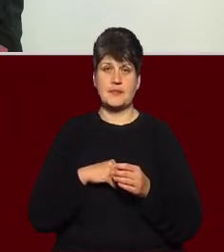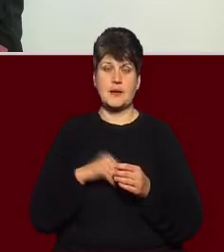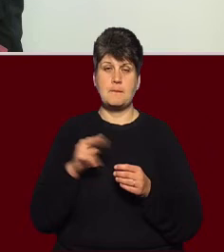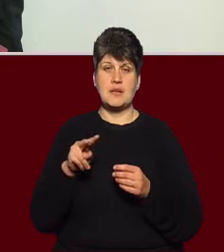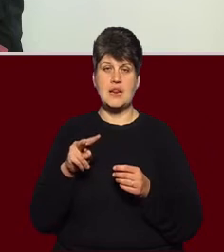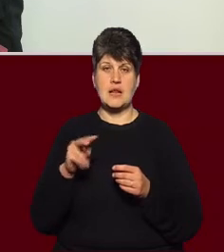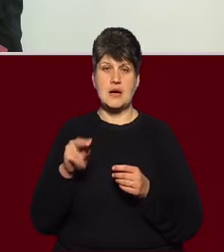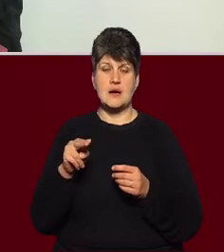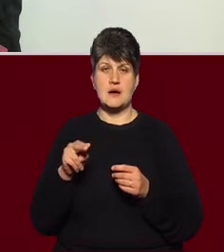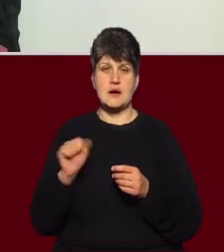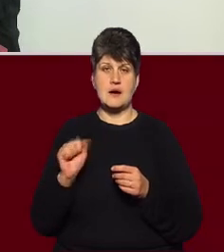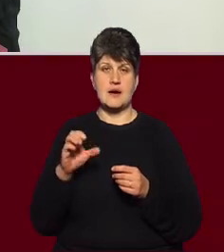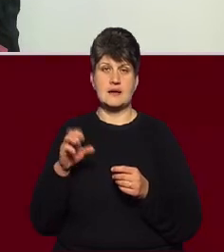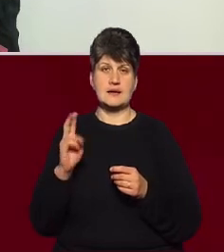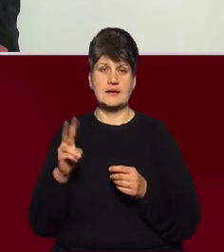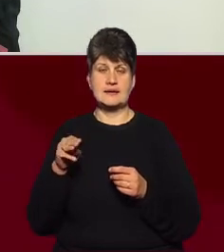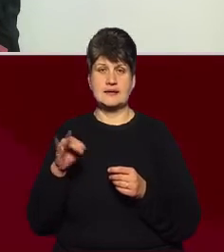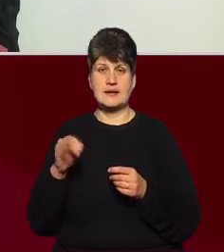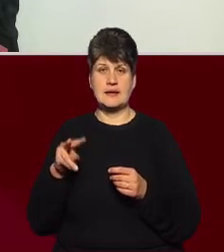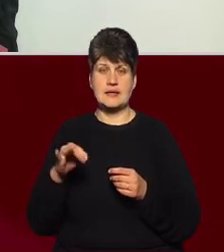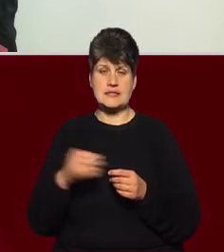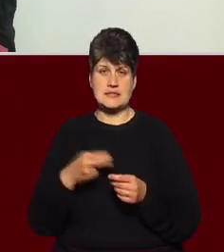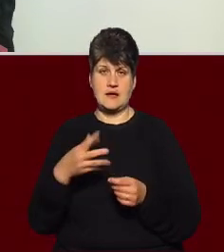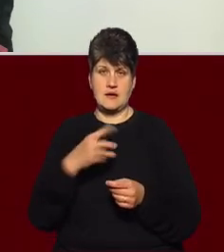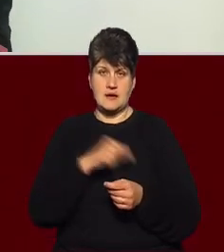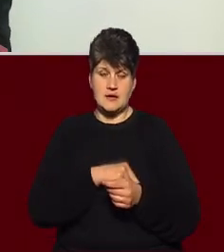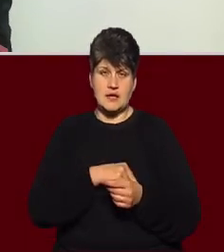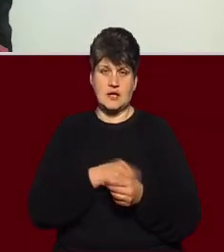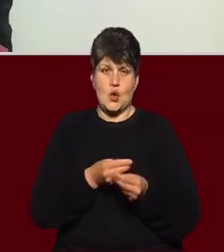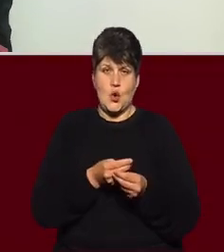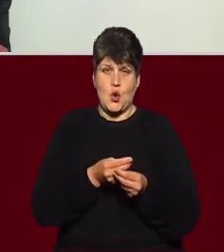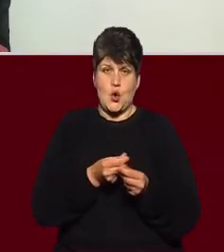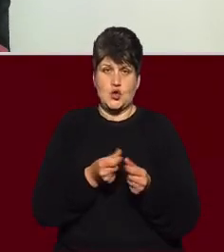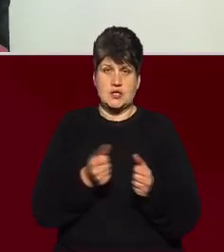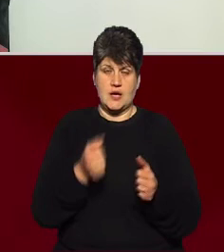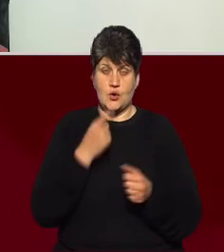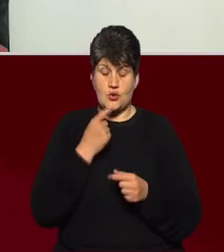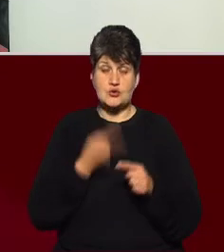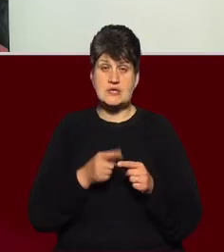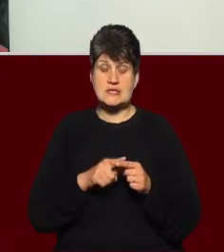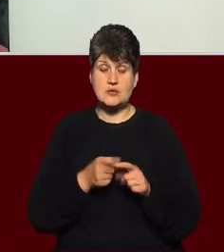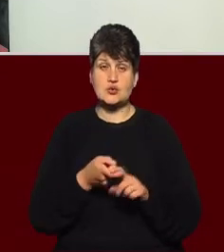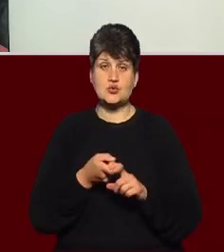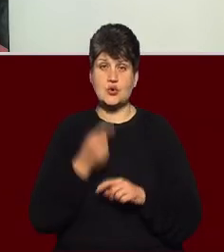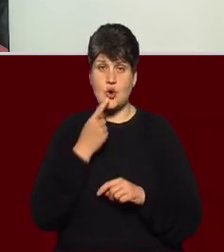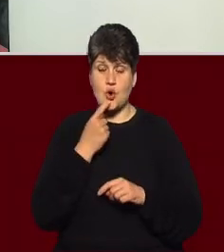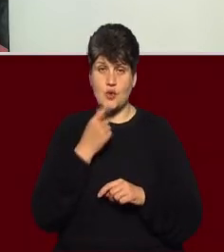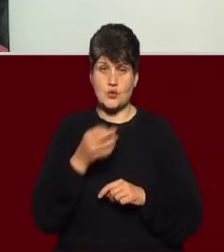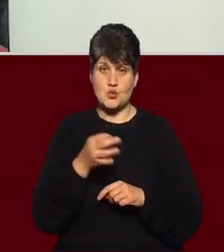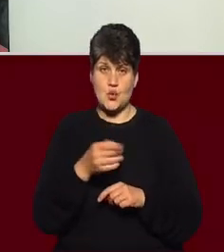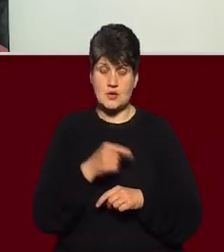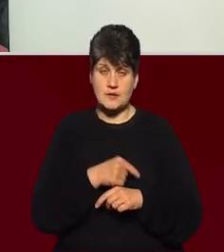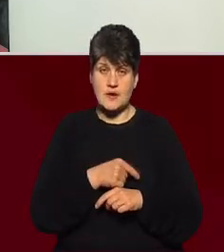Актелізе, в вену, який розчиняє тромб. Кров'яний згорток. Якщо це стосується кров'яного згортка. А якщо це частинка